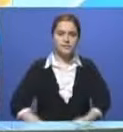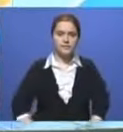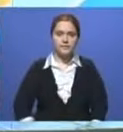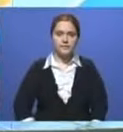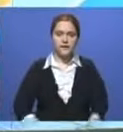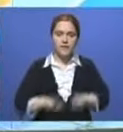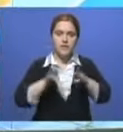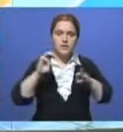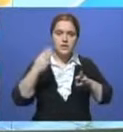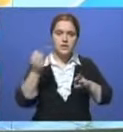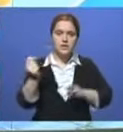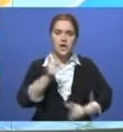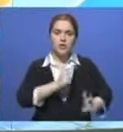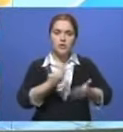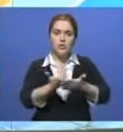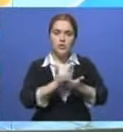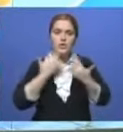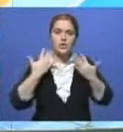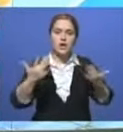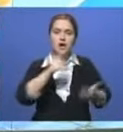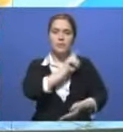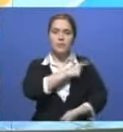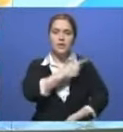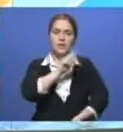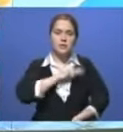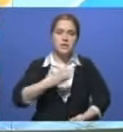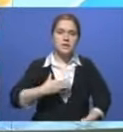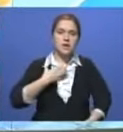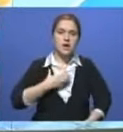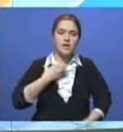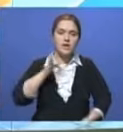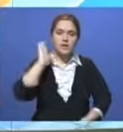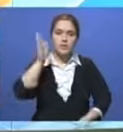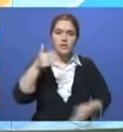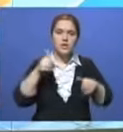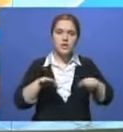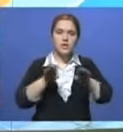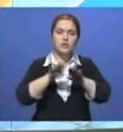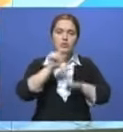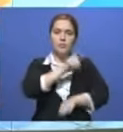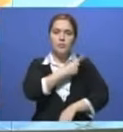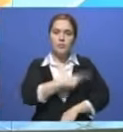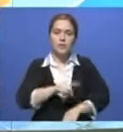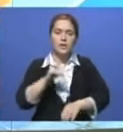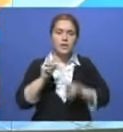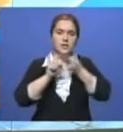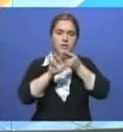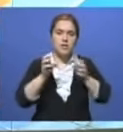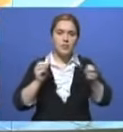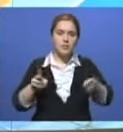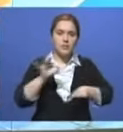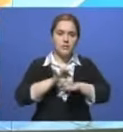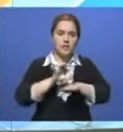Власти США готовят новые требования к медработникам. Страховаться решили так, чтобы персонал клиник не заражался